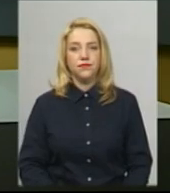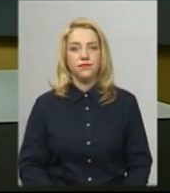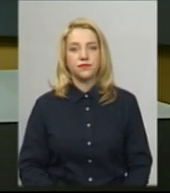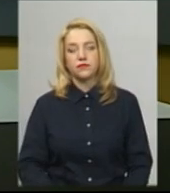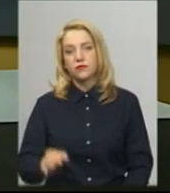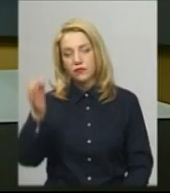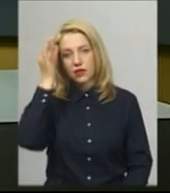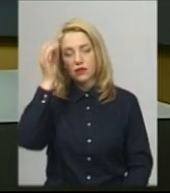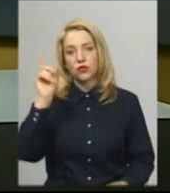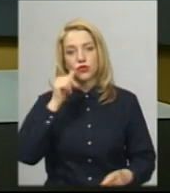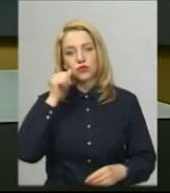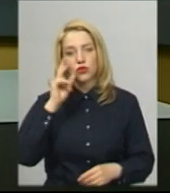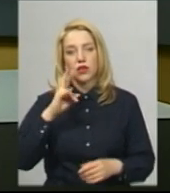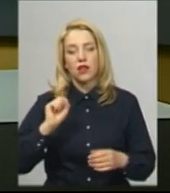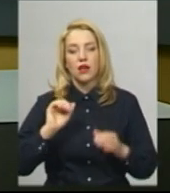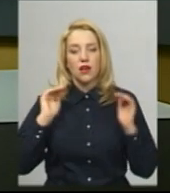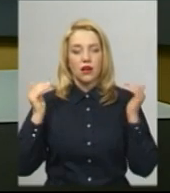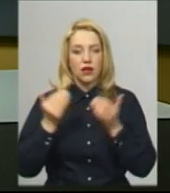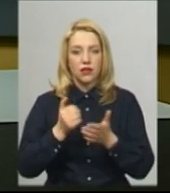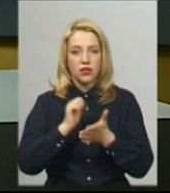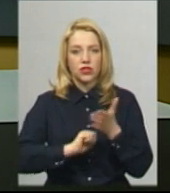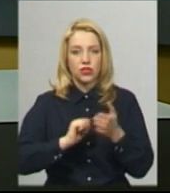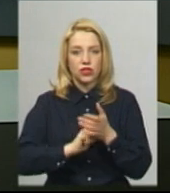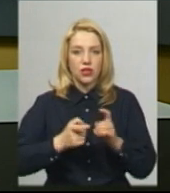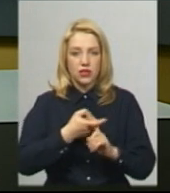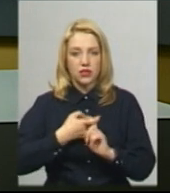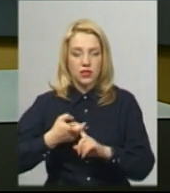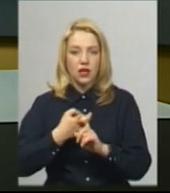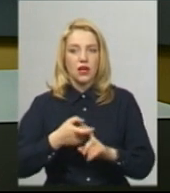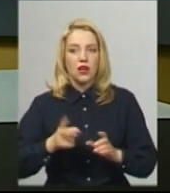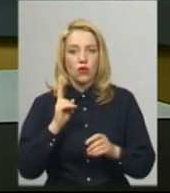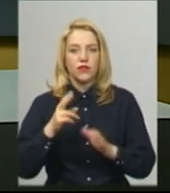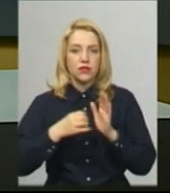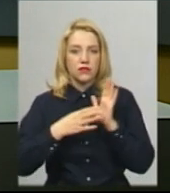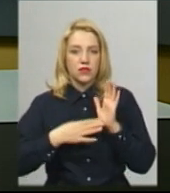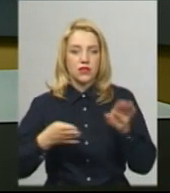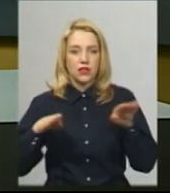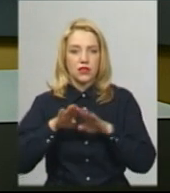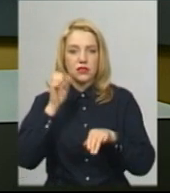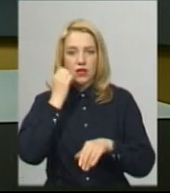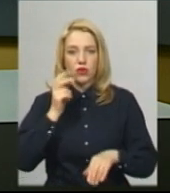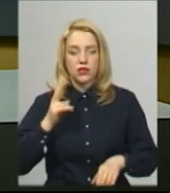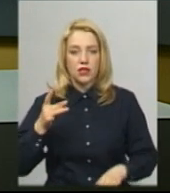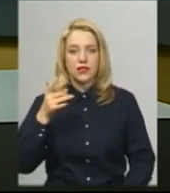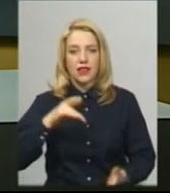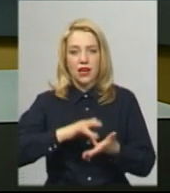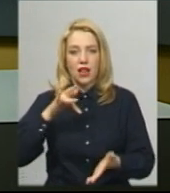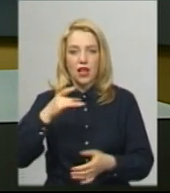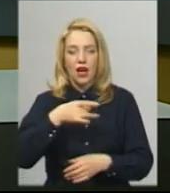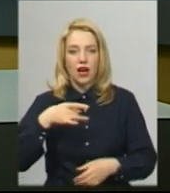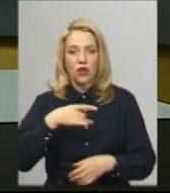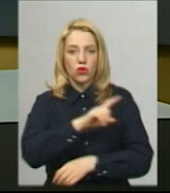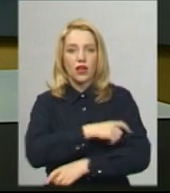Нагадаю, вчора на карантин через спалах COVID-19 закрили інфекційне відділення Старокостянтинівської центральної районної лікарні.